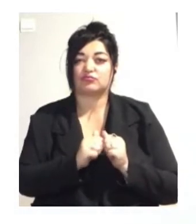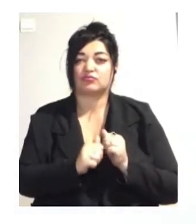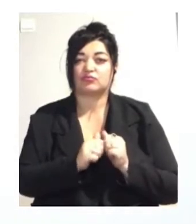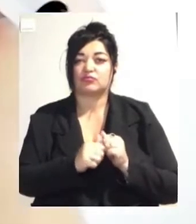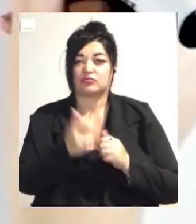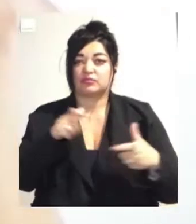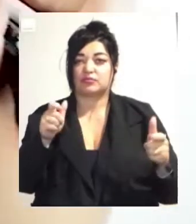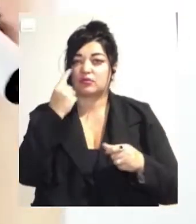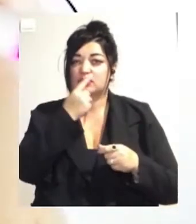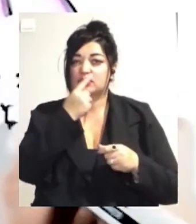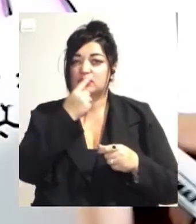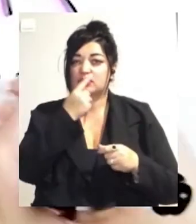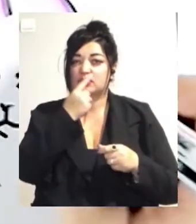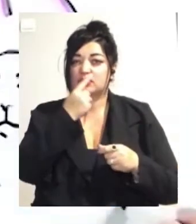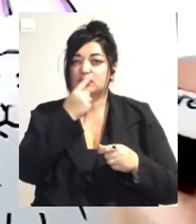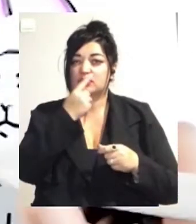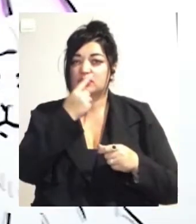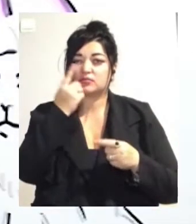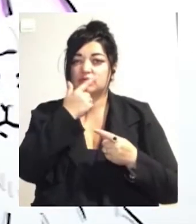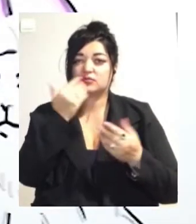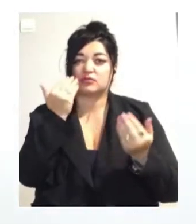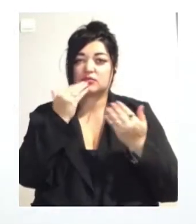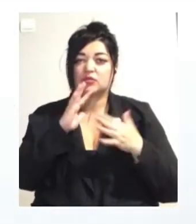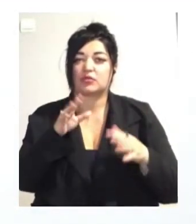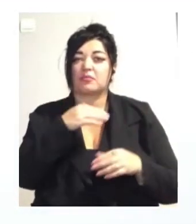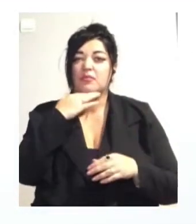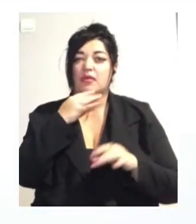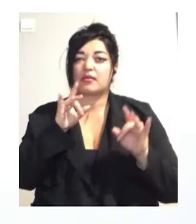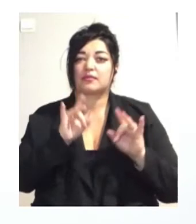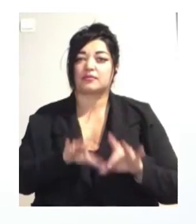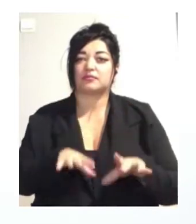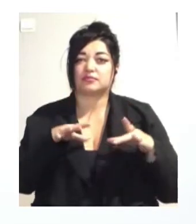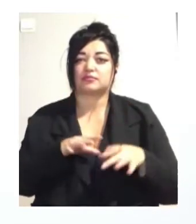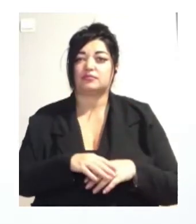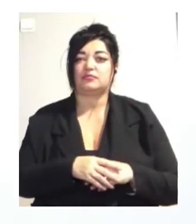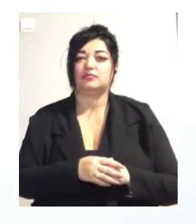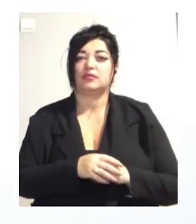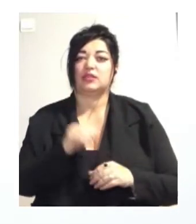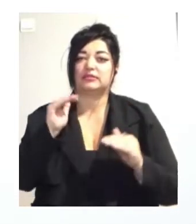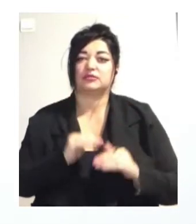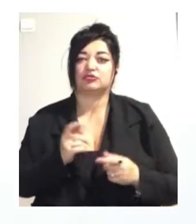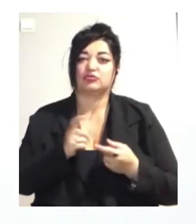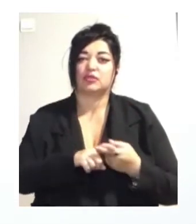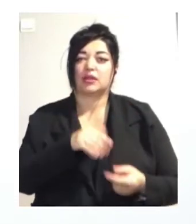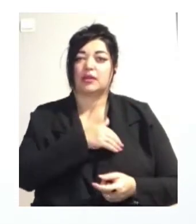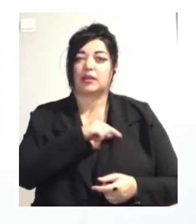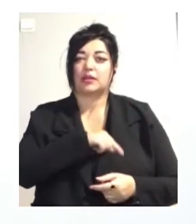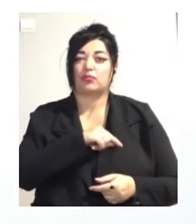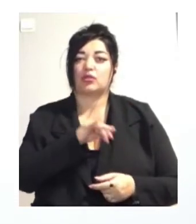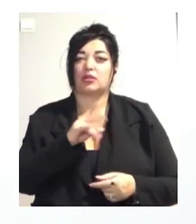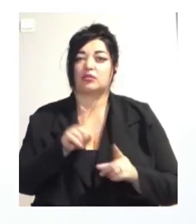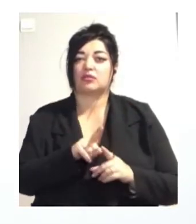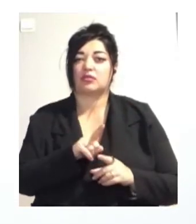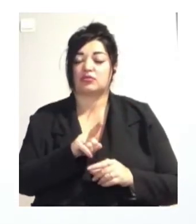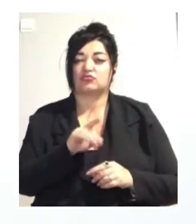м'ясо. Найбільш вразливі до коронавірусу люди зі зниженим імунітетом. Також у зоні ризику люди старшого віку, медичні працівники та всі,